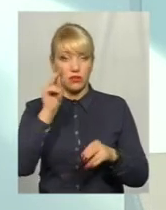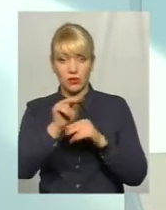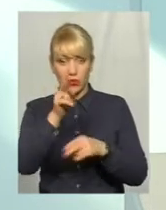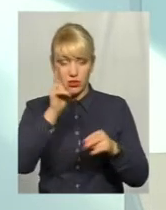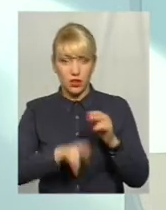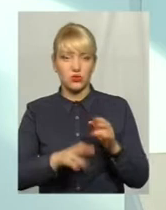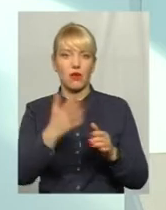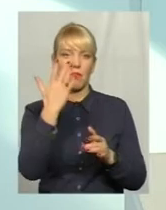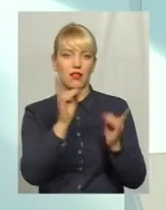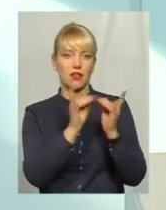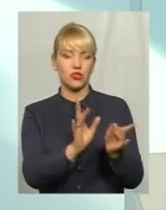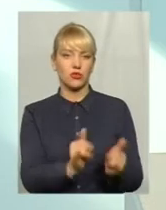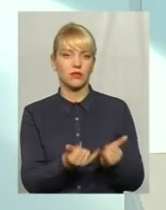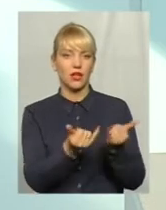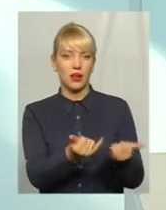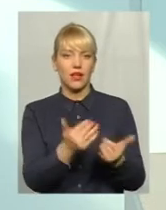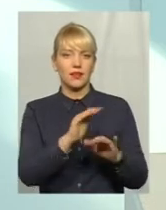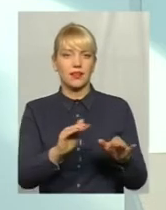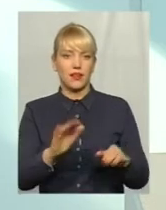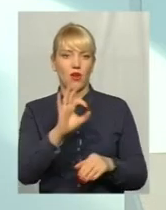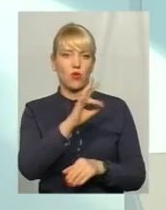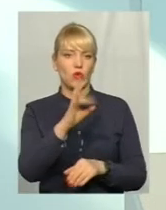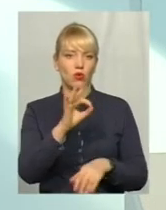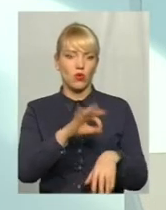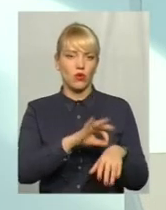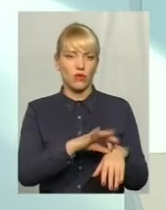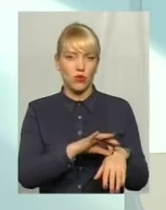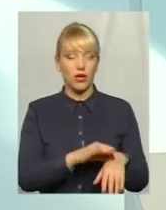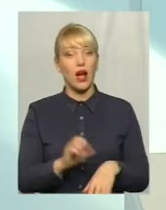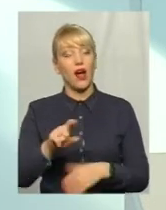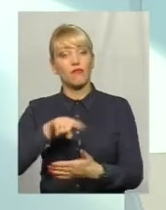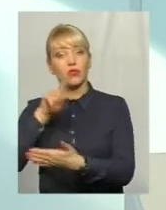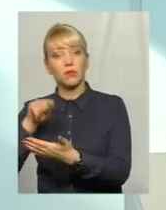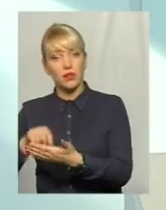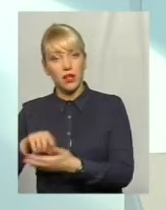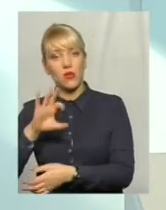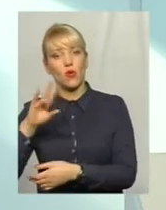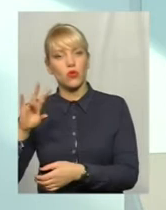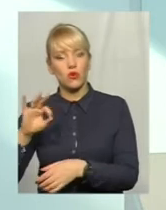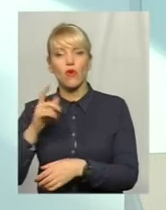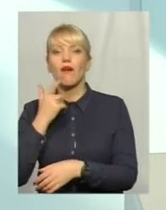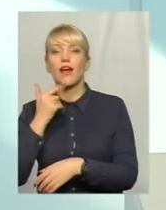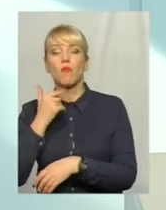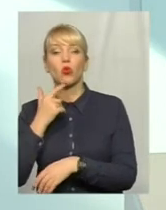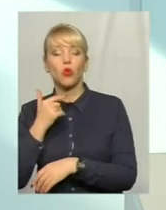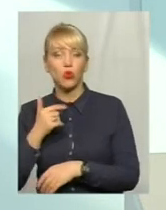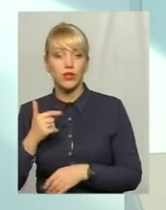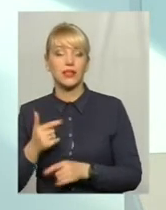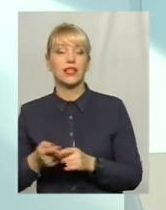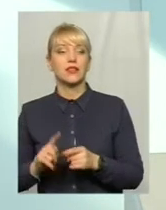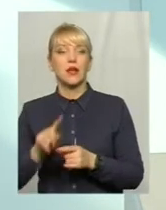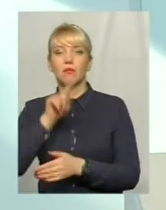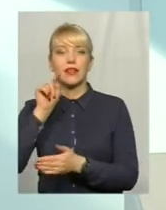перепрофілювати під ліжка дитячої онкології. А от питання дитячої онкогематології, воно, в принципі,